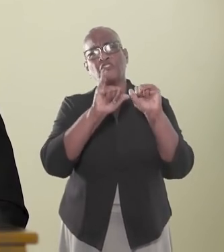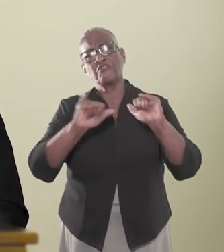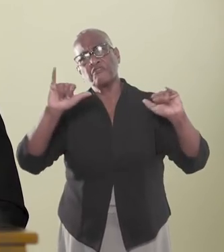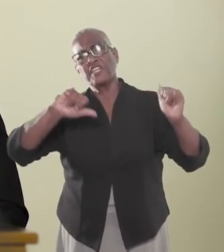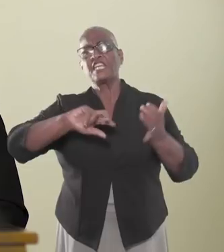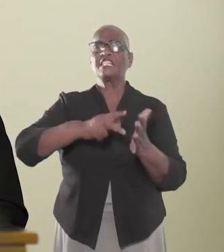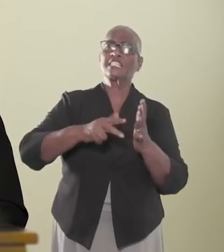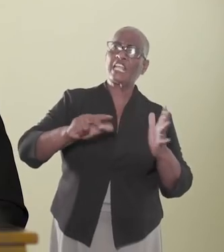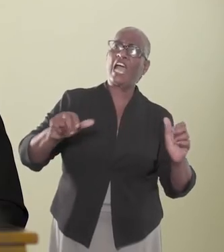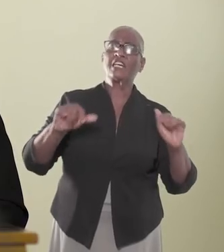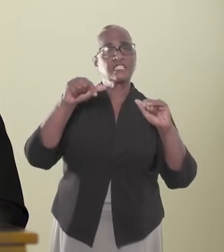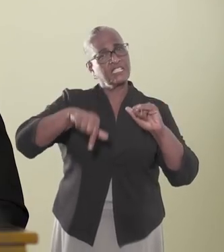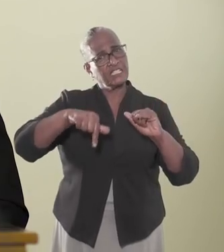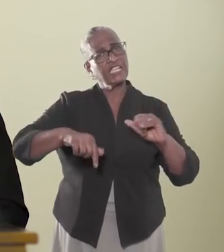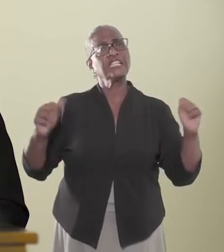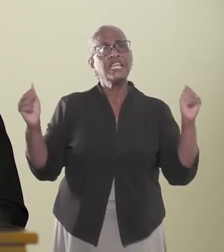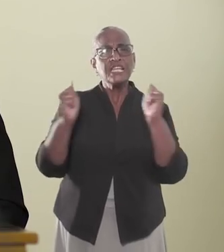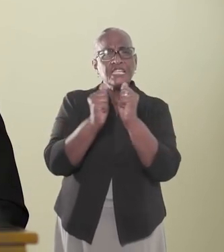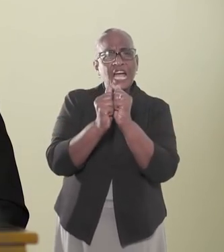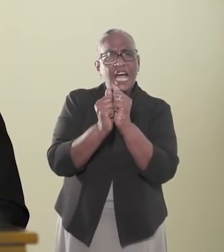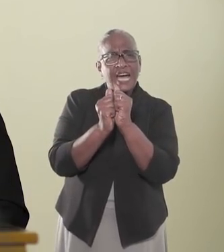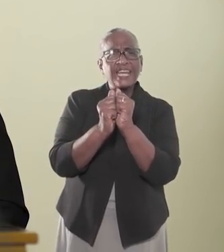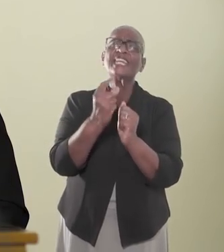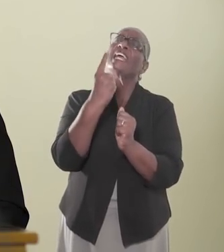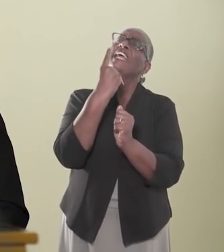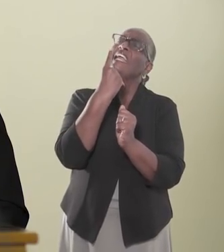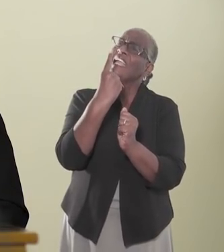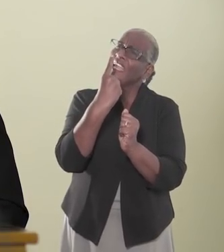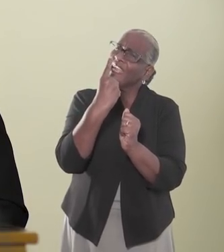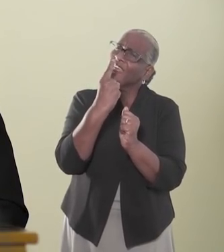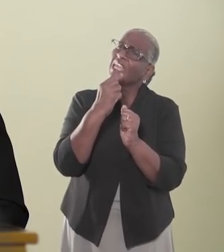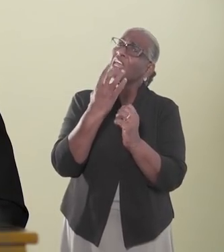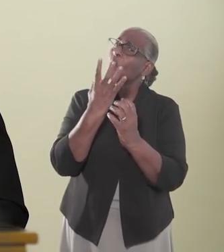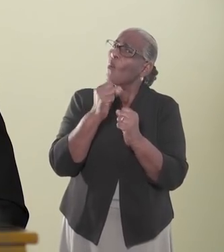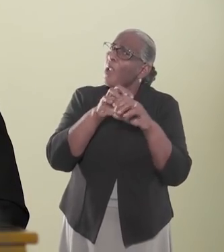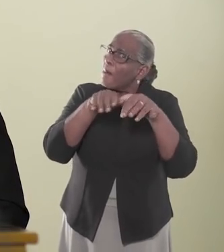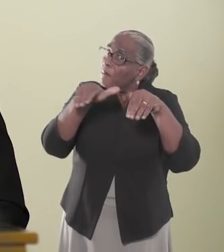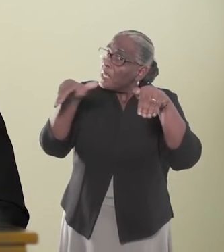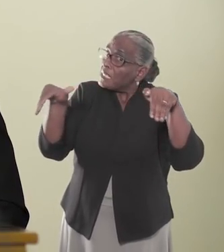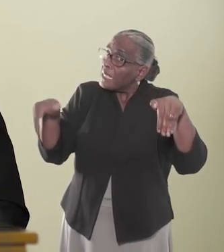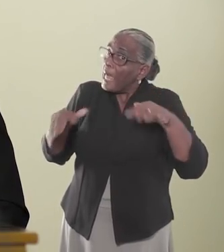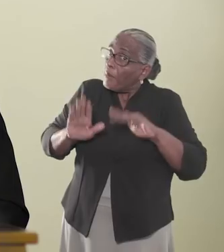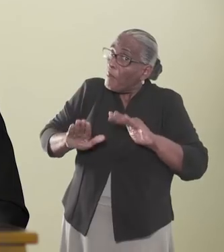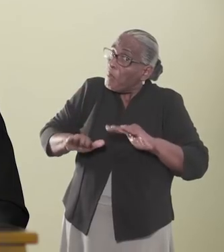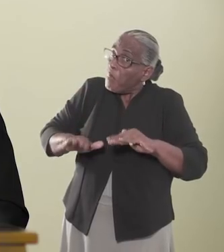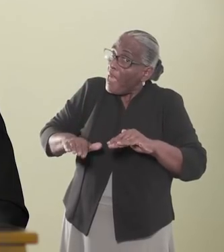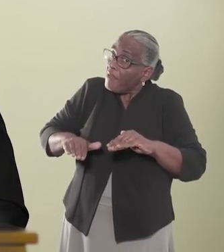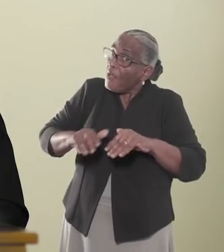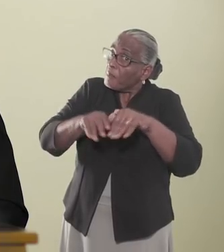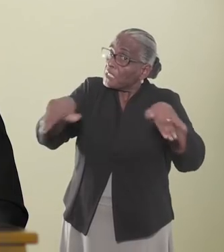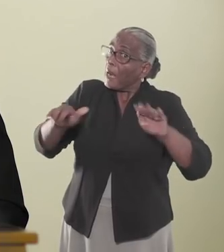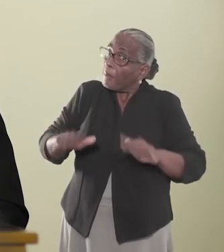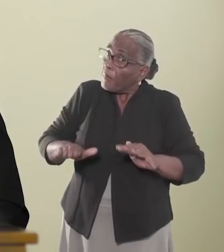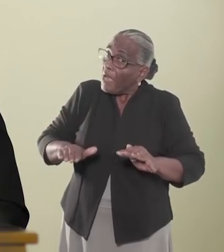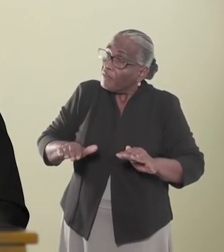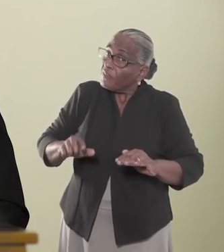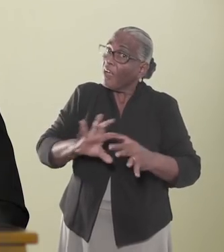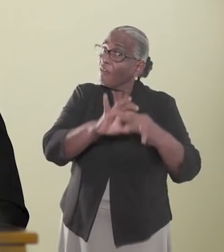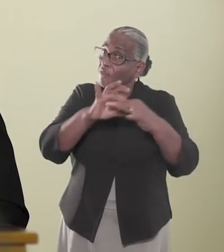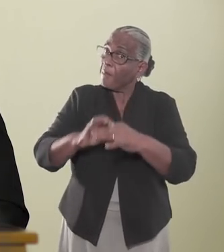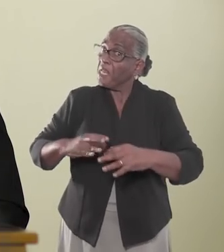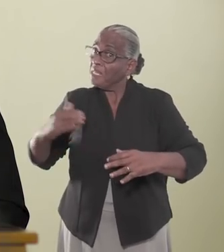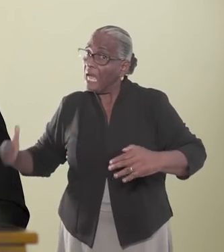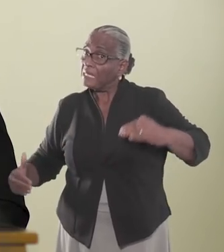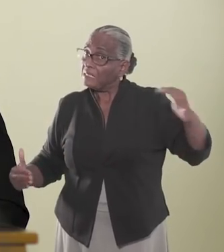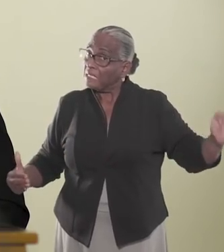gebruikelijke dans- en drankfestijnen dit jaar voor één keer omwille van bescherming van de gezondheid van onszelf en onze